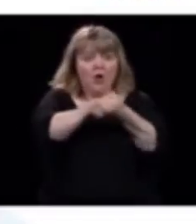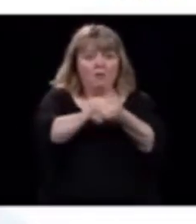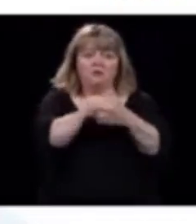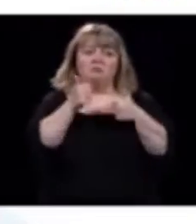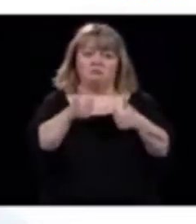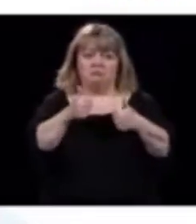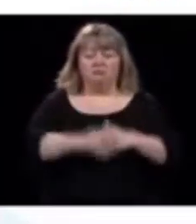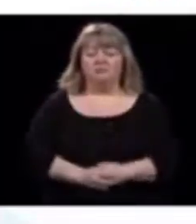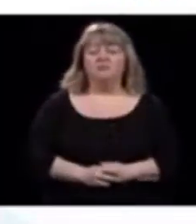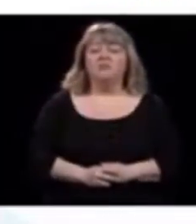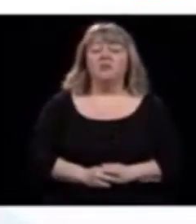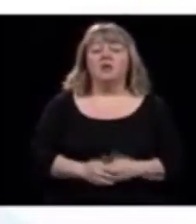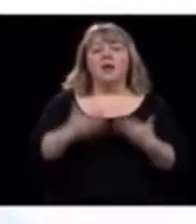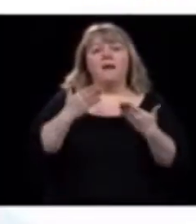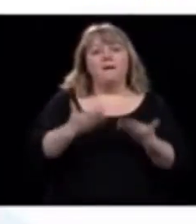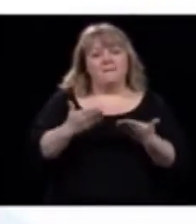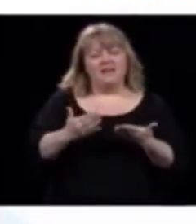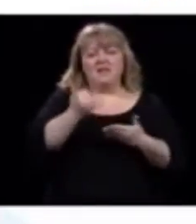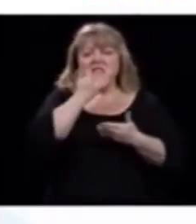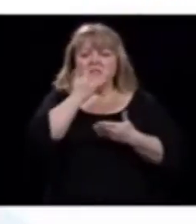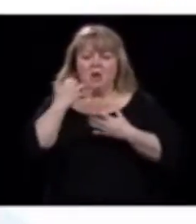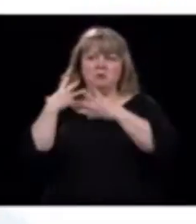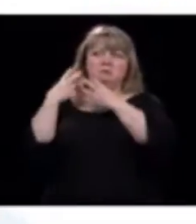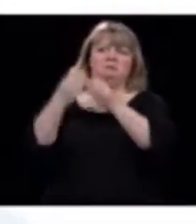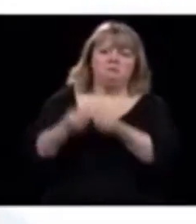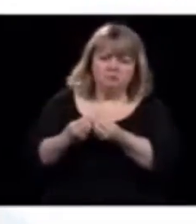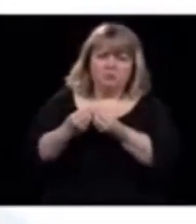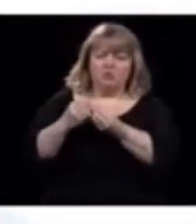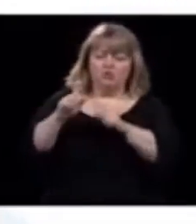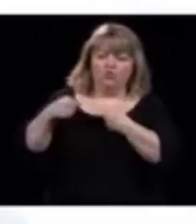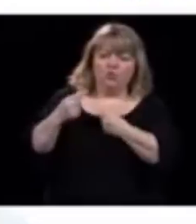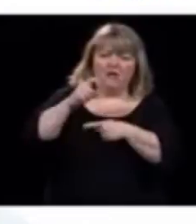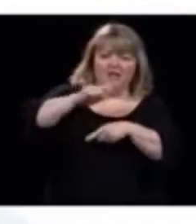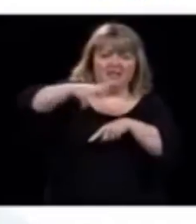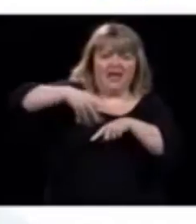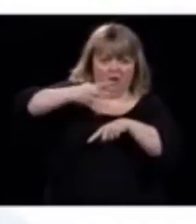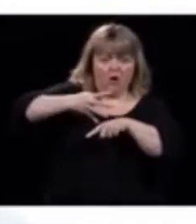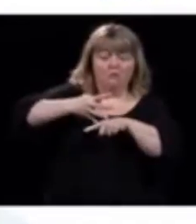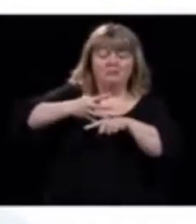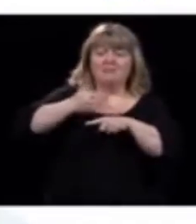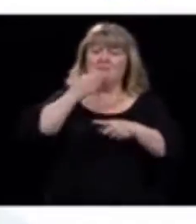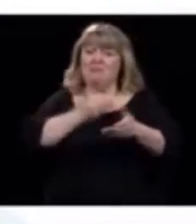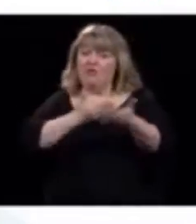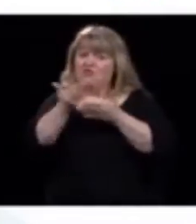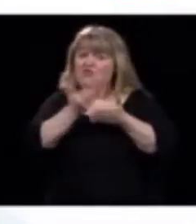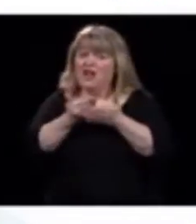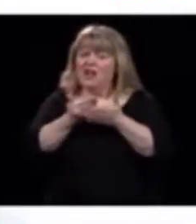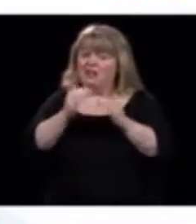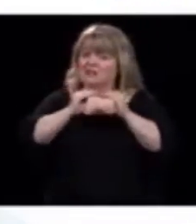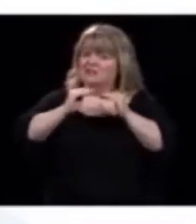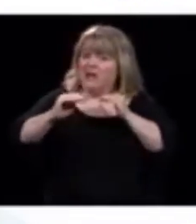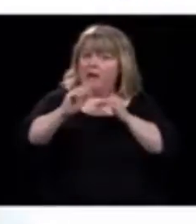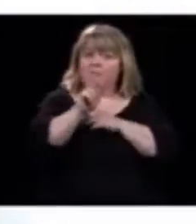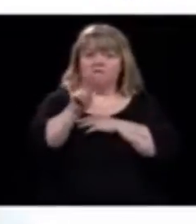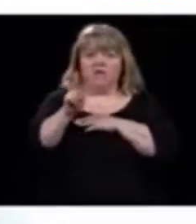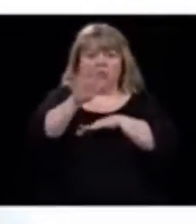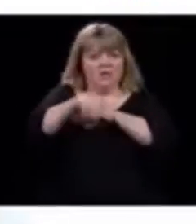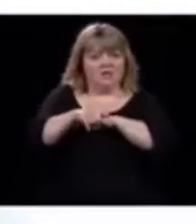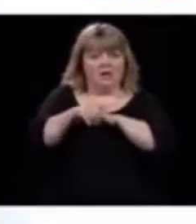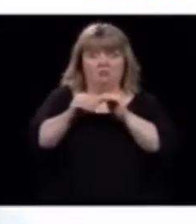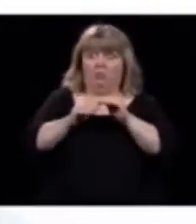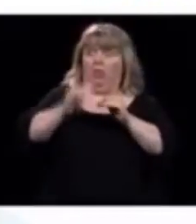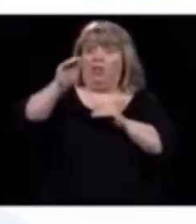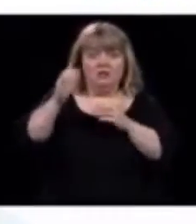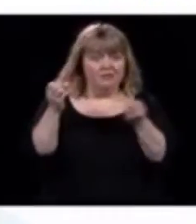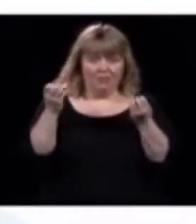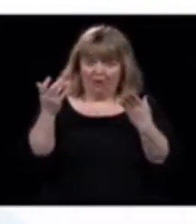Bon, maintenant, le bilan de la dernière journée. D'abord, bonne nouvelle, on reste à 22 décès. Donc, ça, c